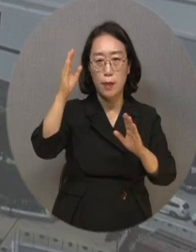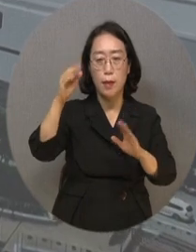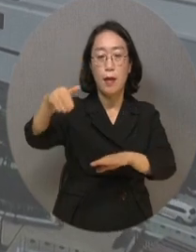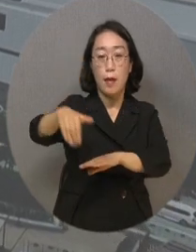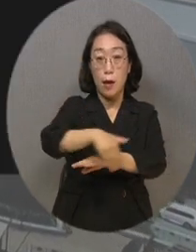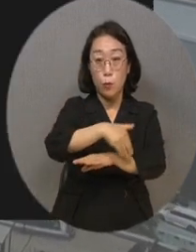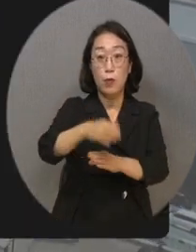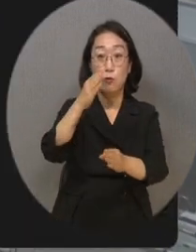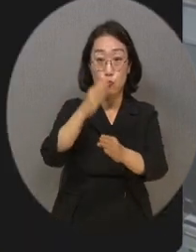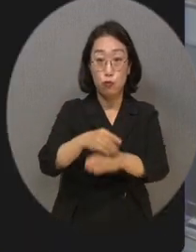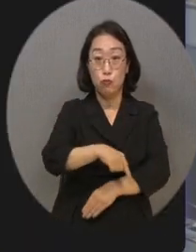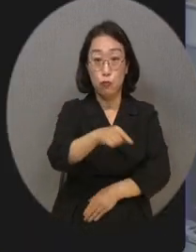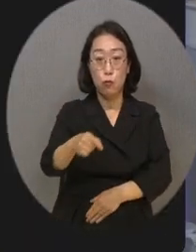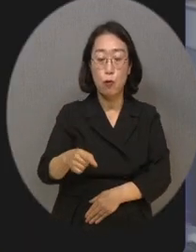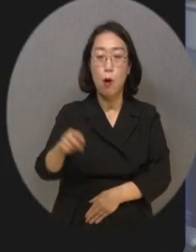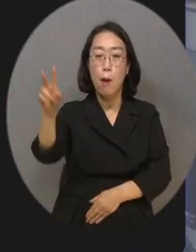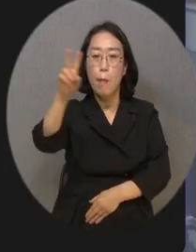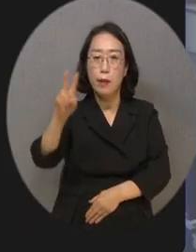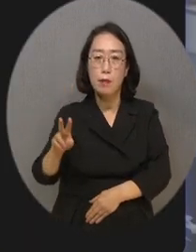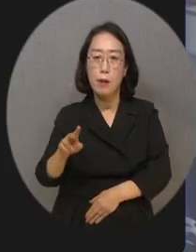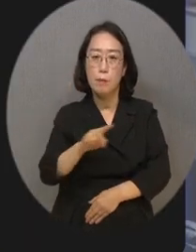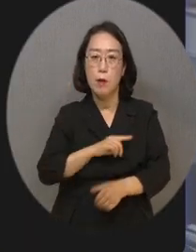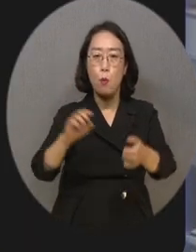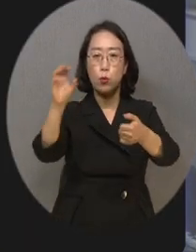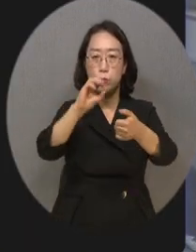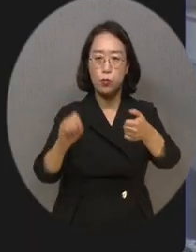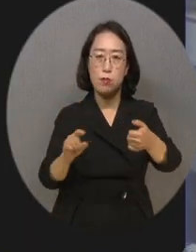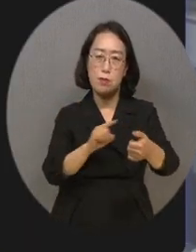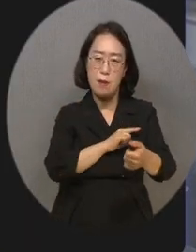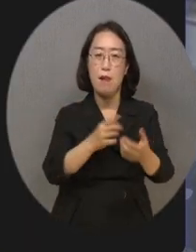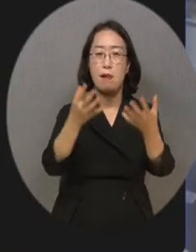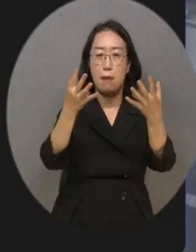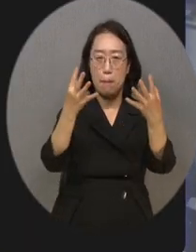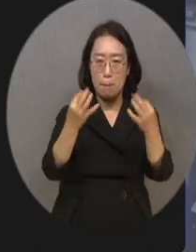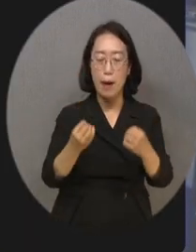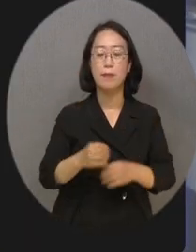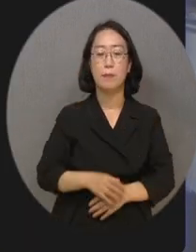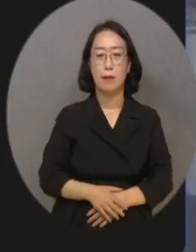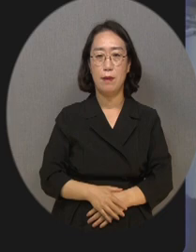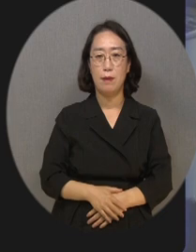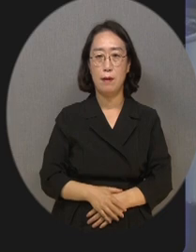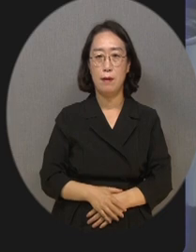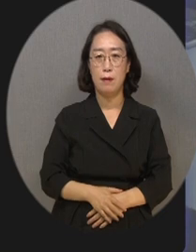부모 출신 국적은 베트남이 50%로 가장 높은 비율을 차지하고 있습니다.